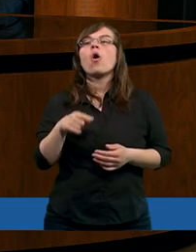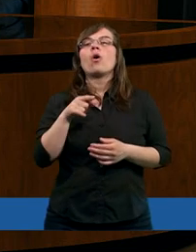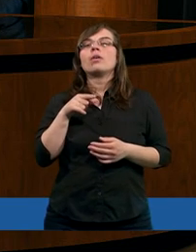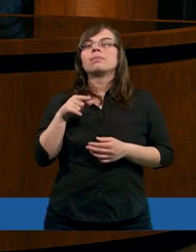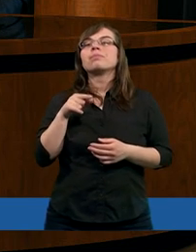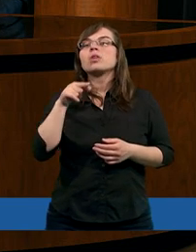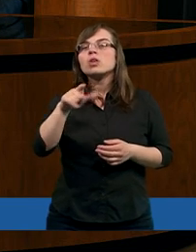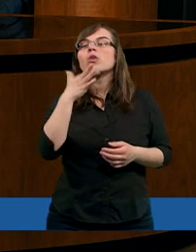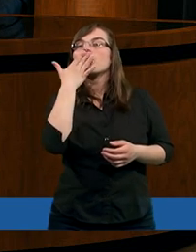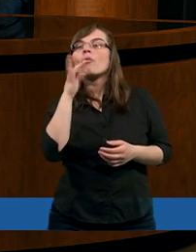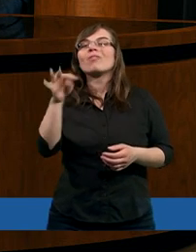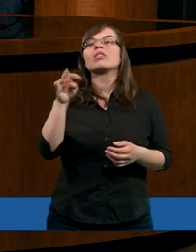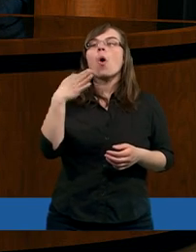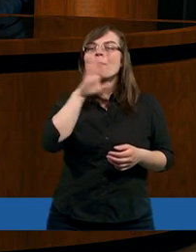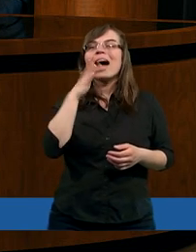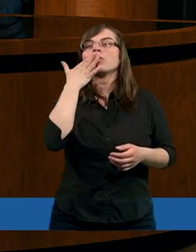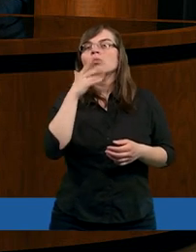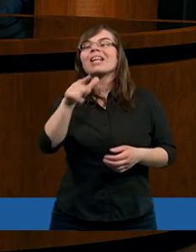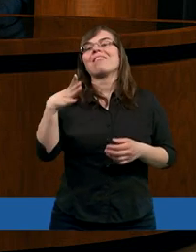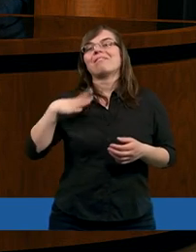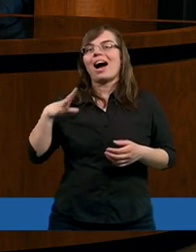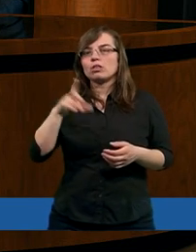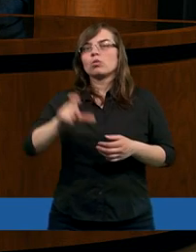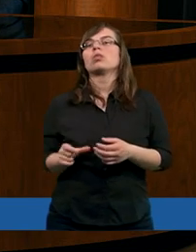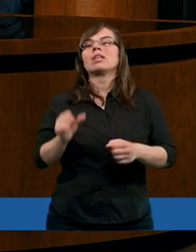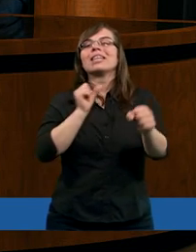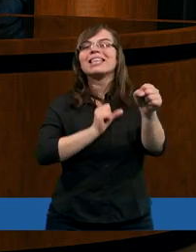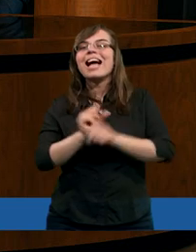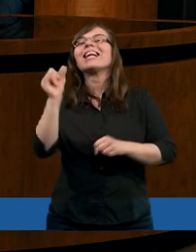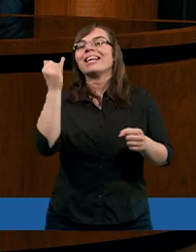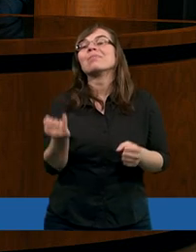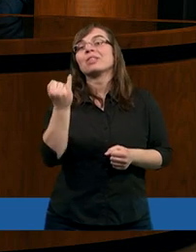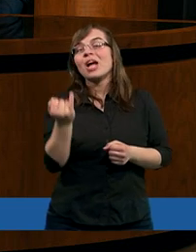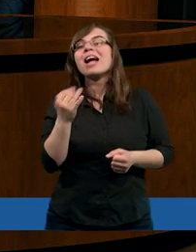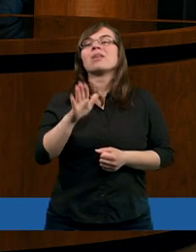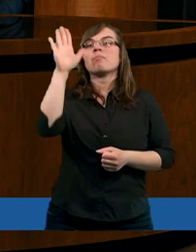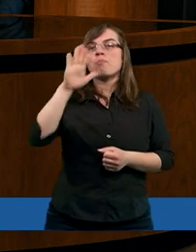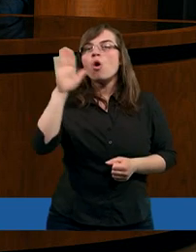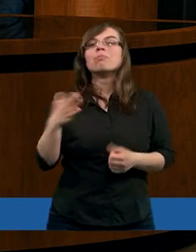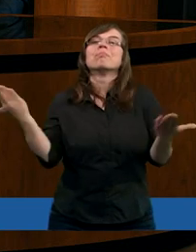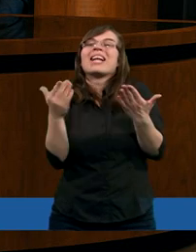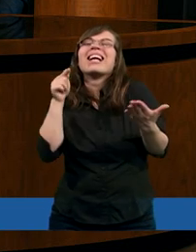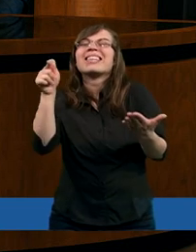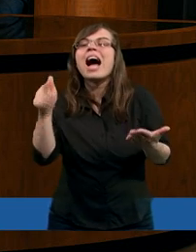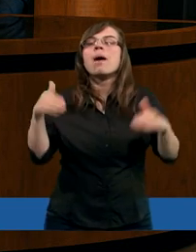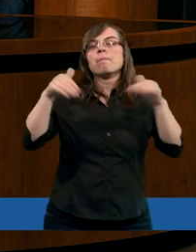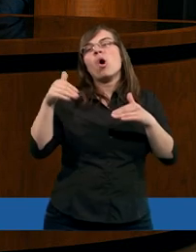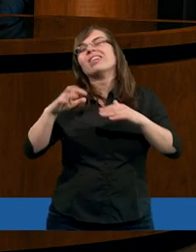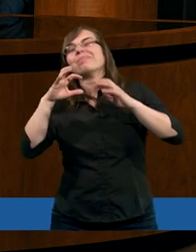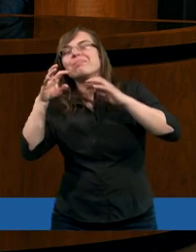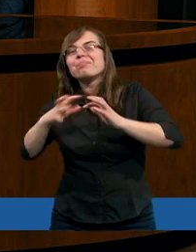Tomasz mówiłeś. Ta wartość. Jesteśmy dziećmi Bożymi. Gdzieś tam może